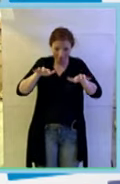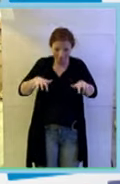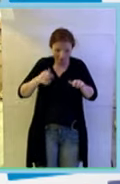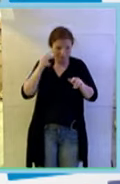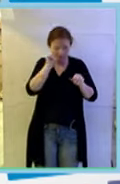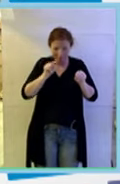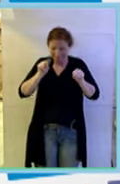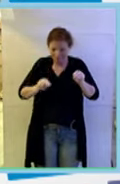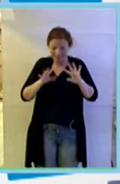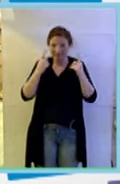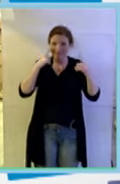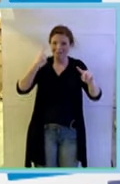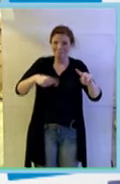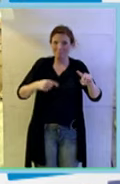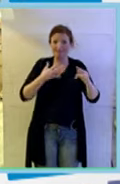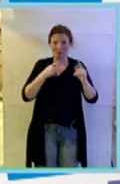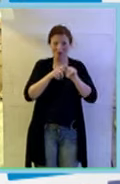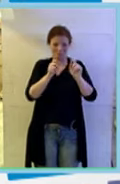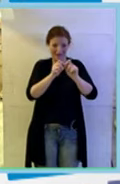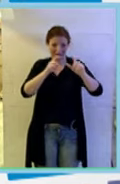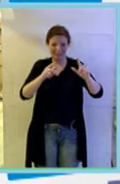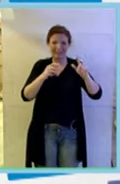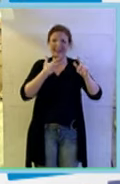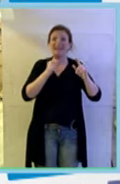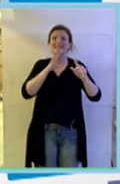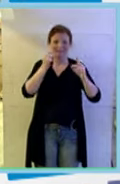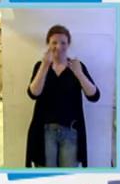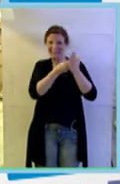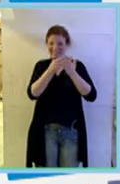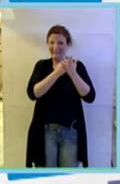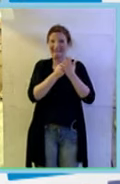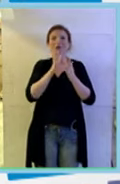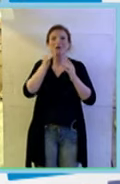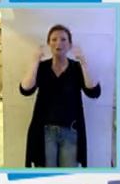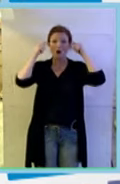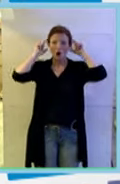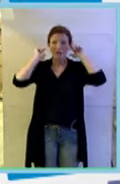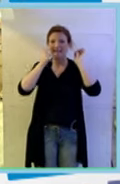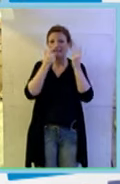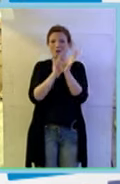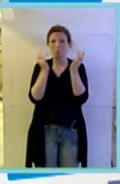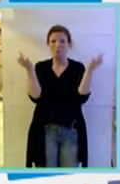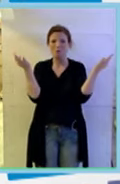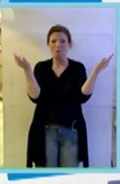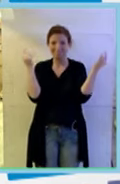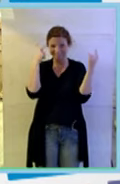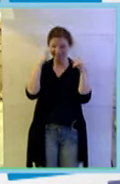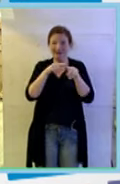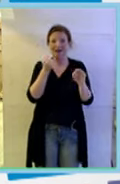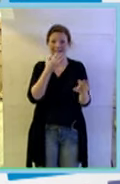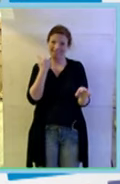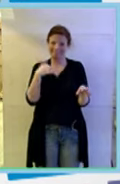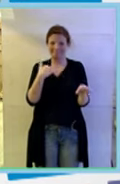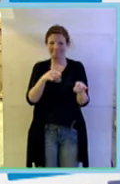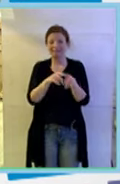Journal con questo bel schizzo che mi fa le orecchie tipo Buddha, come potete vedere, proprio una cosa carina, con